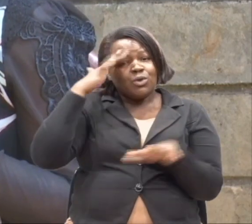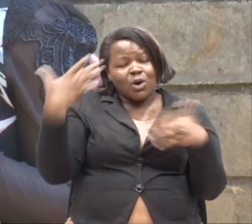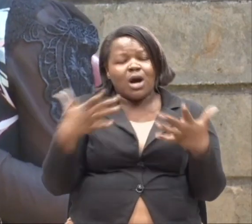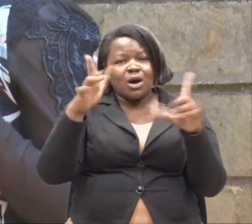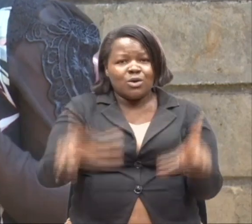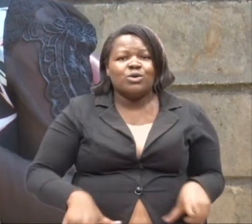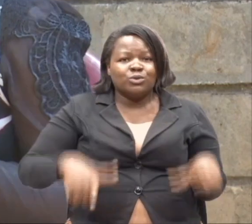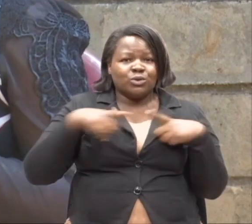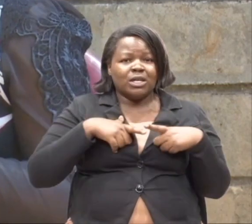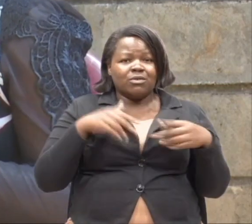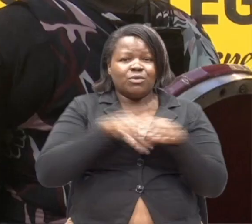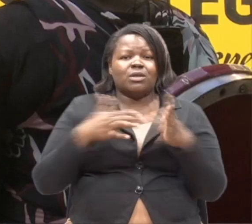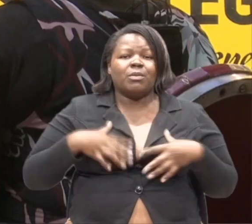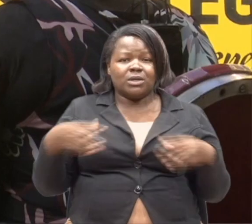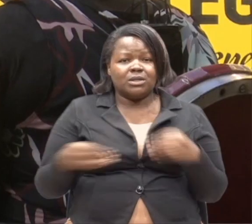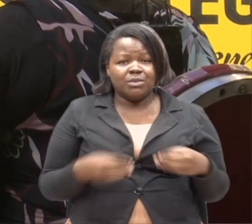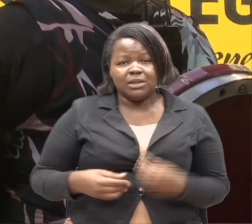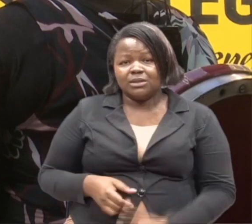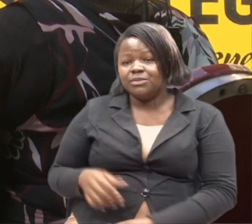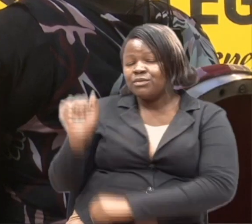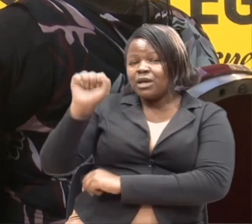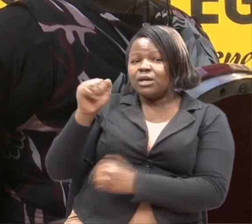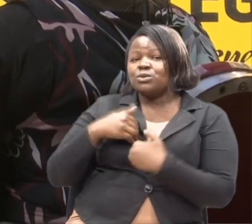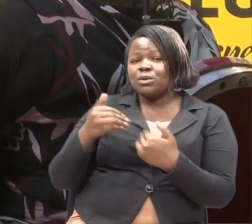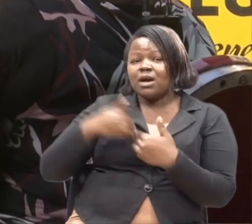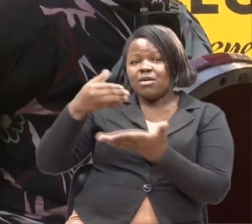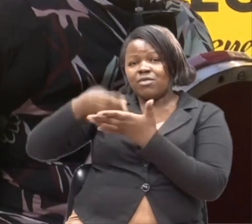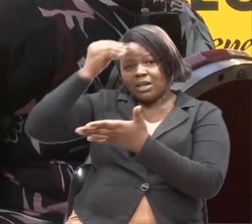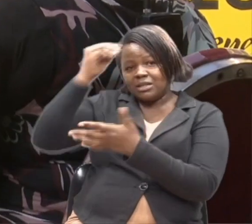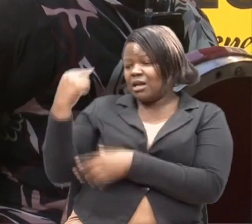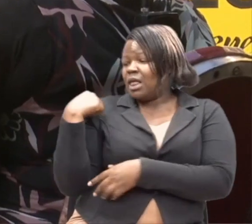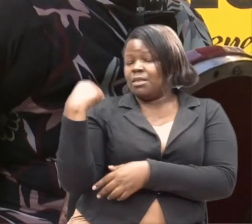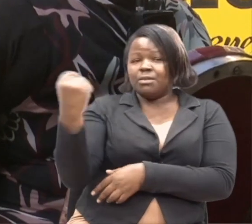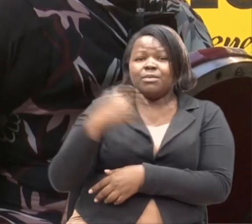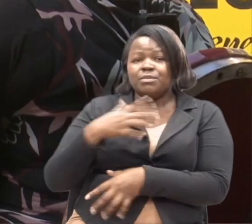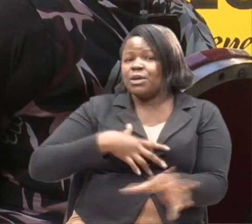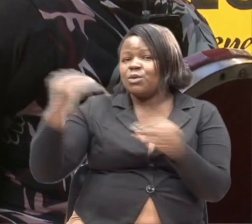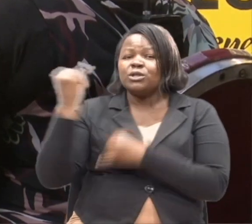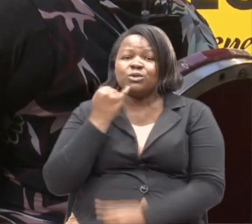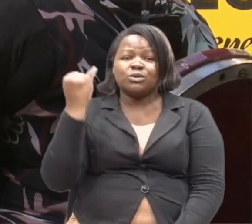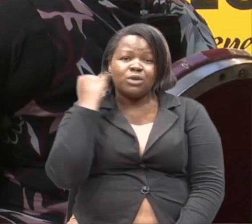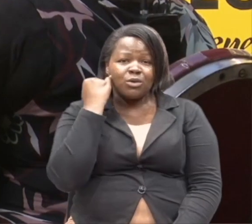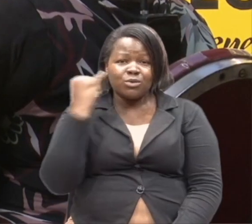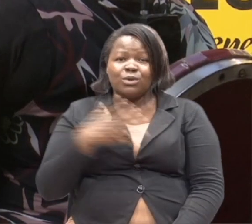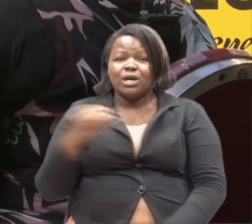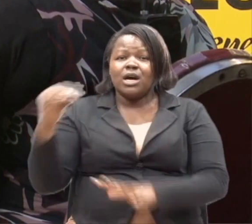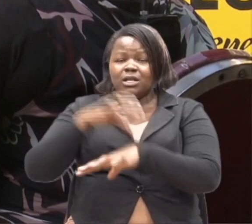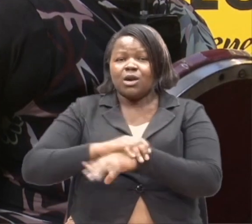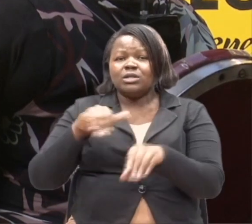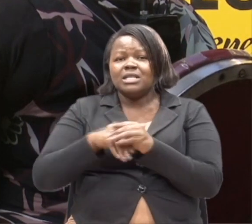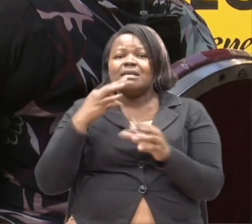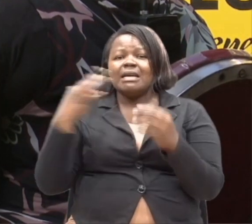ambao unaishi na hali ulemavu. Tunamasomo. Juzi ni meenda na kuru ni kakuta. Katia